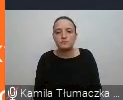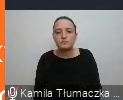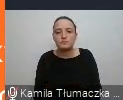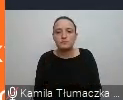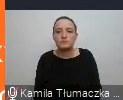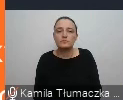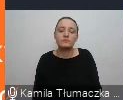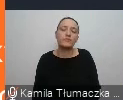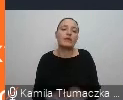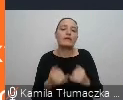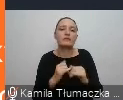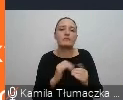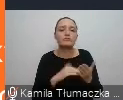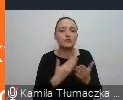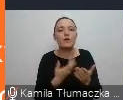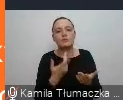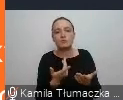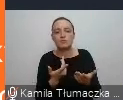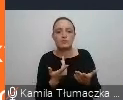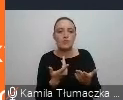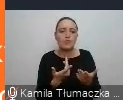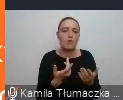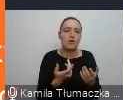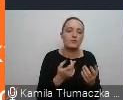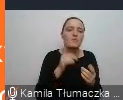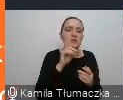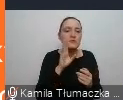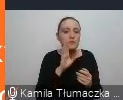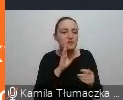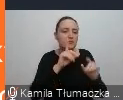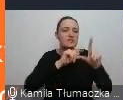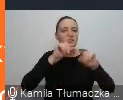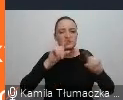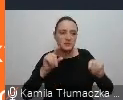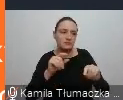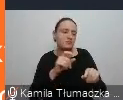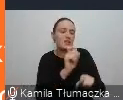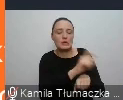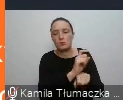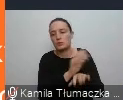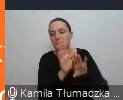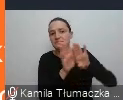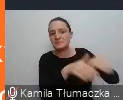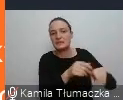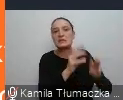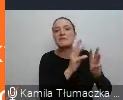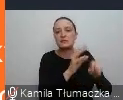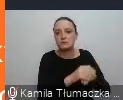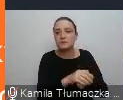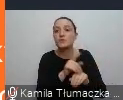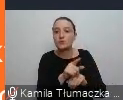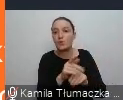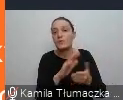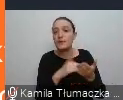Innym przykładem to jest oczywiście ignorowanie prawdopodobieństwa i statystyki. Tutaj przykładem takim koronnym jest